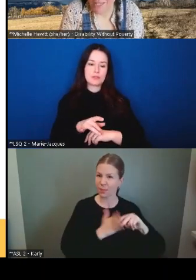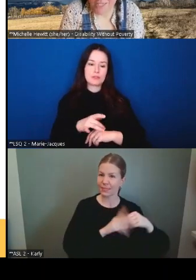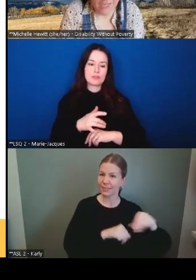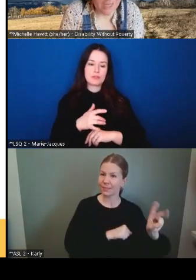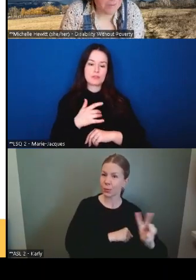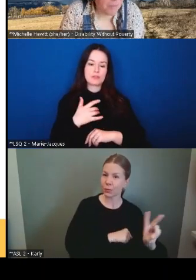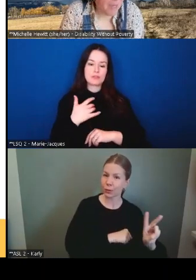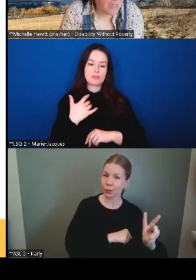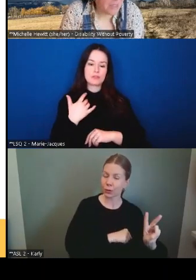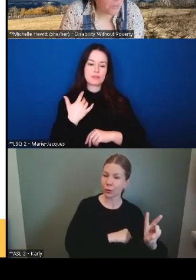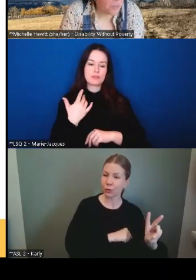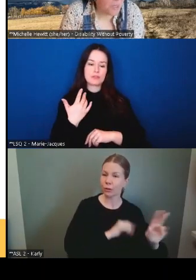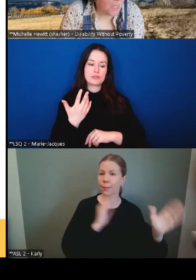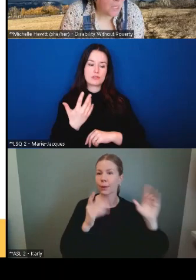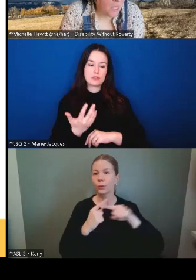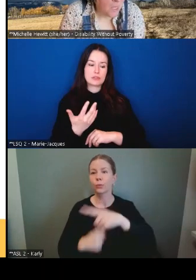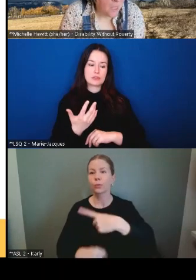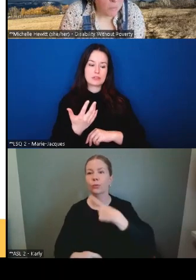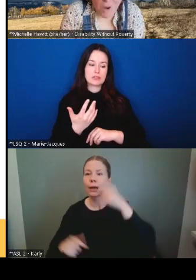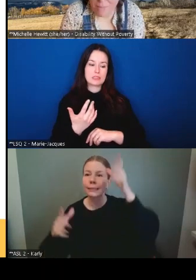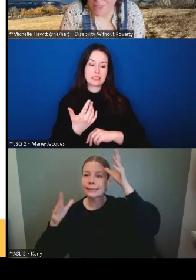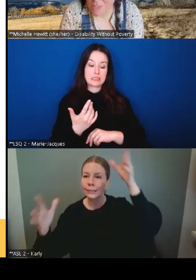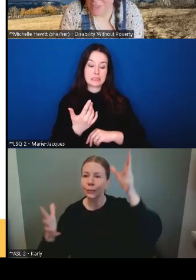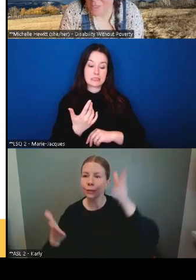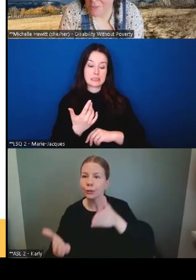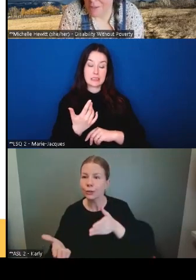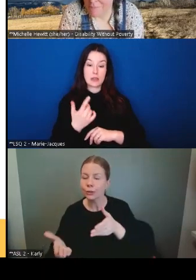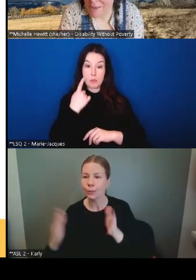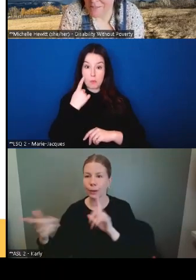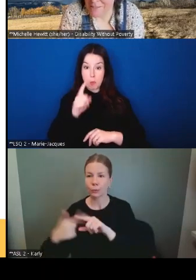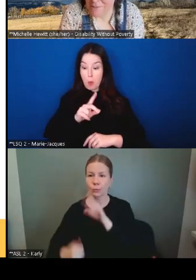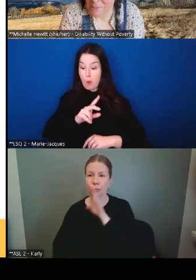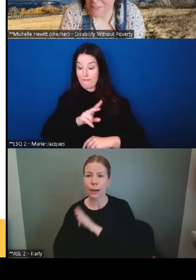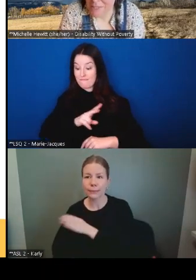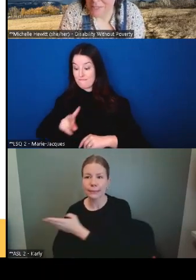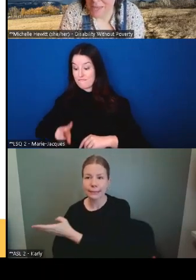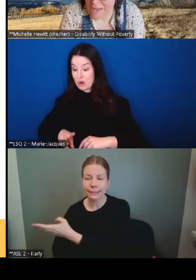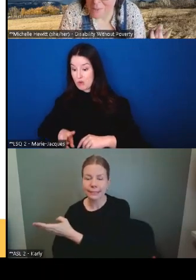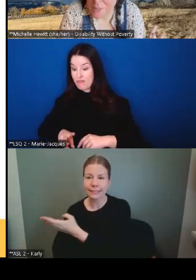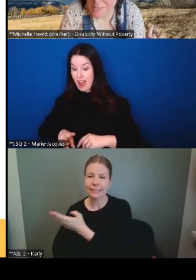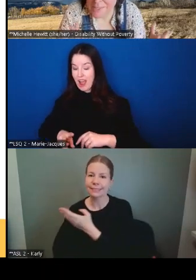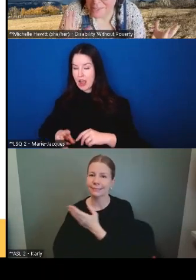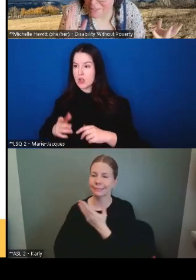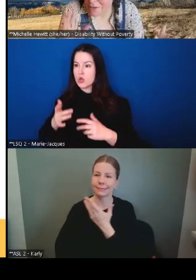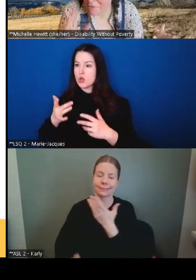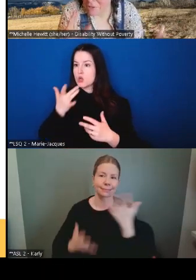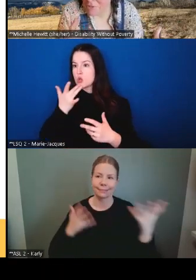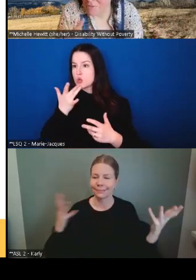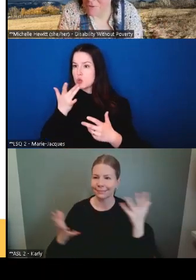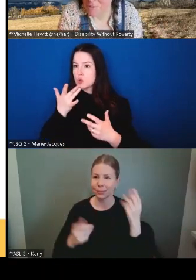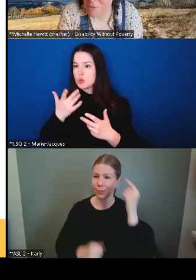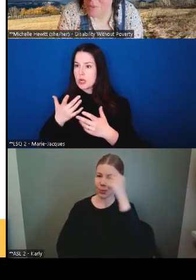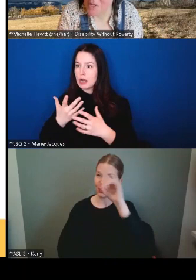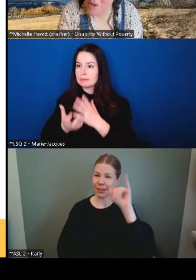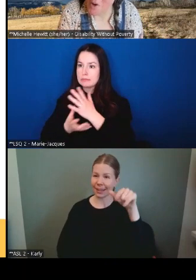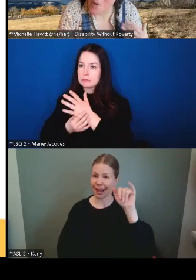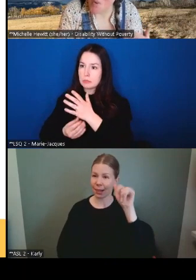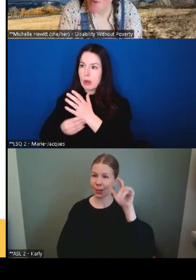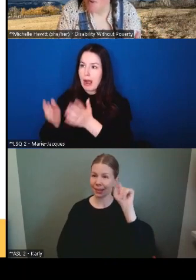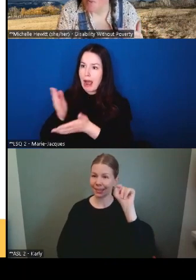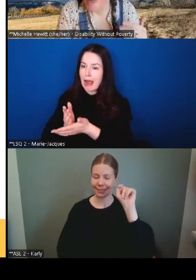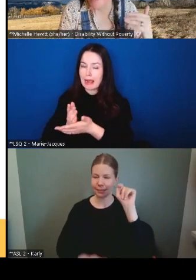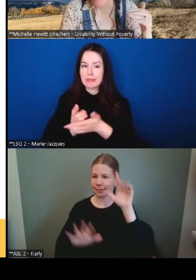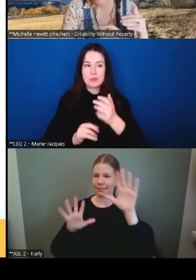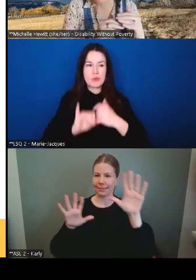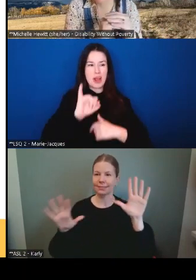faire en sorte qu'une personne sorte du seuil de la pauvreté à Vancouver est différent d'une personne qui vit à Red Deer ou à Iqaluit ou à